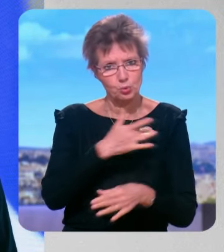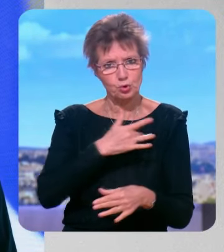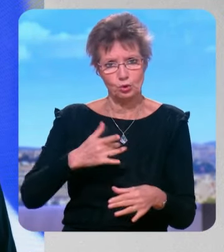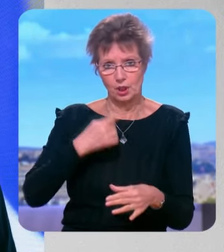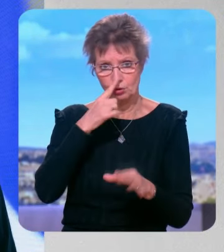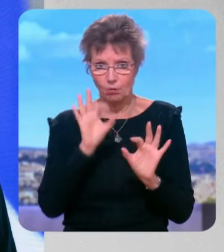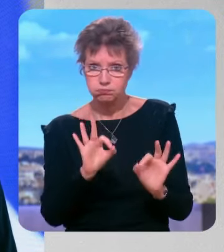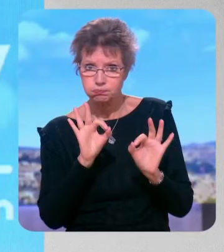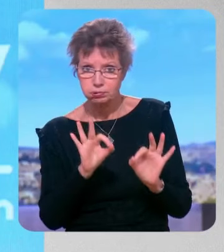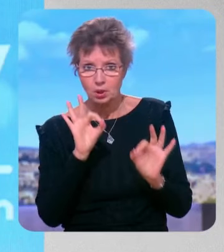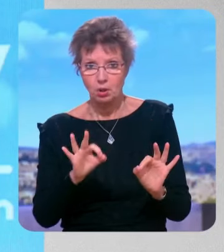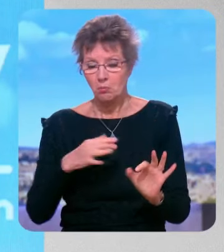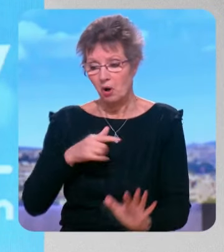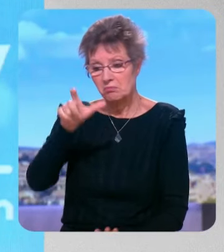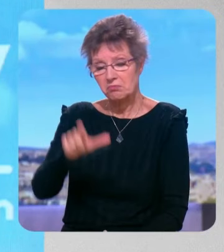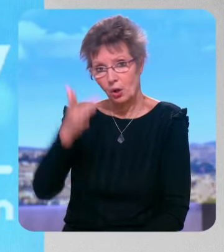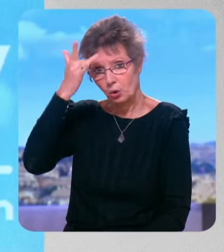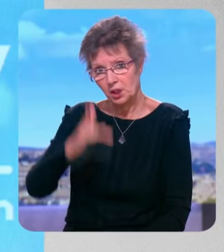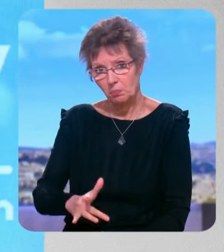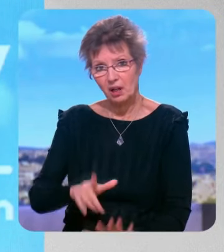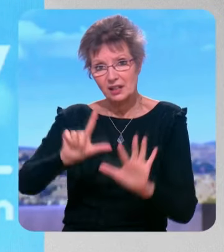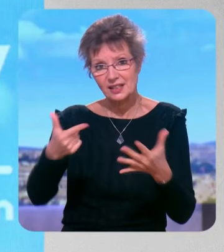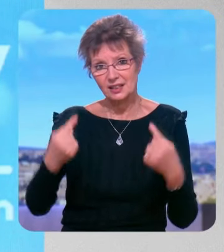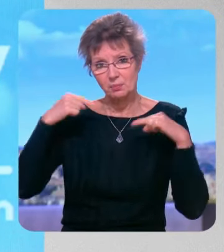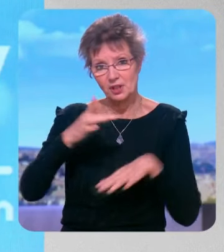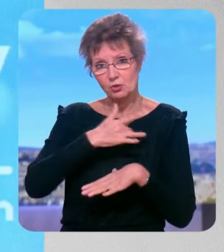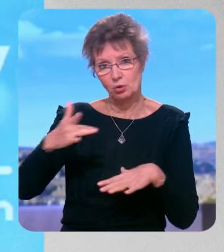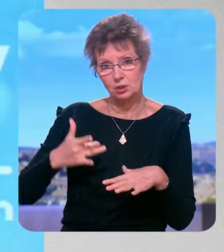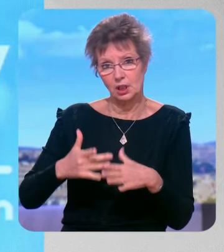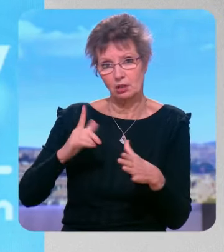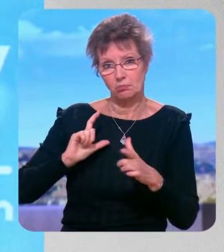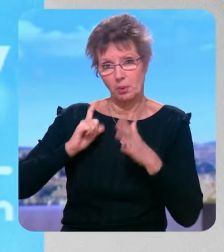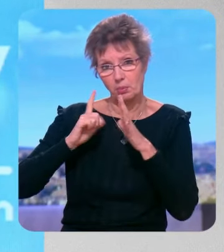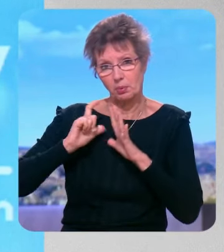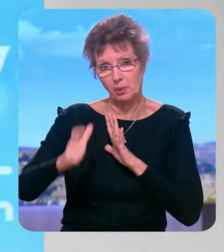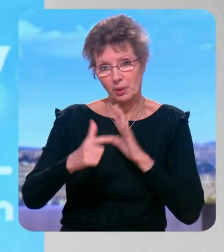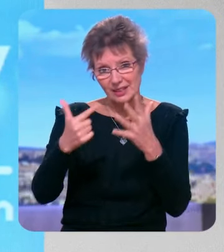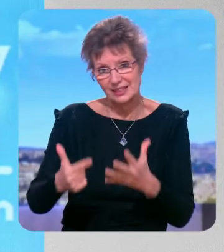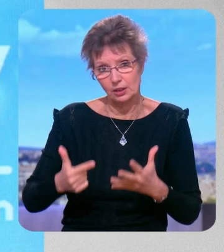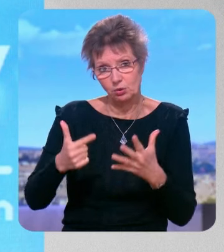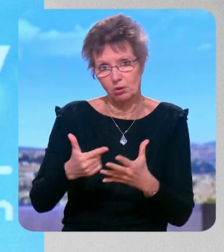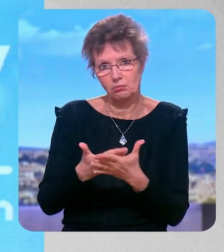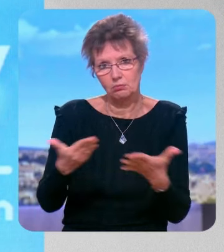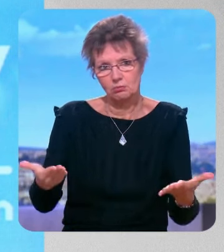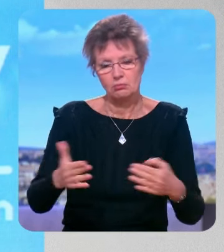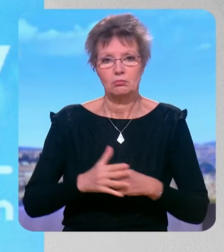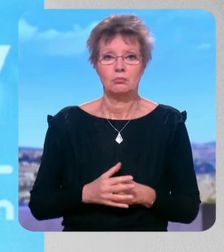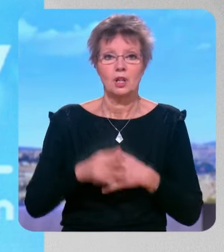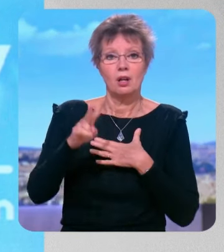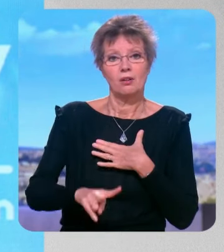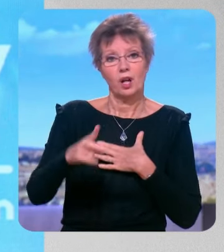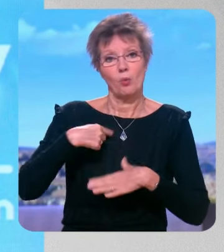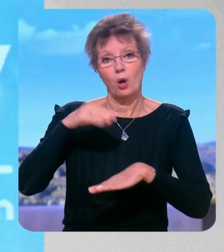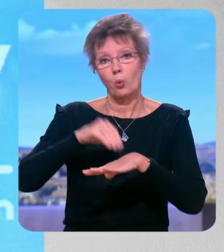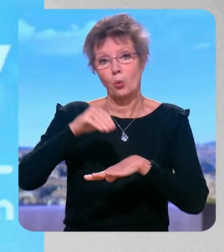catherine votre je ne sais pas je ne la connais pas c'est le septième ministre de la santé en sept ans moi si j'avais un